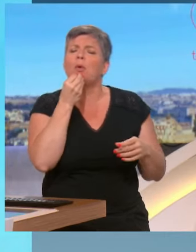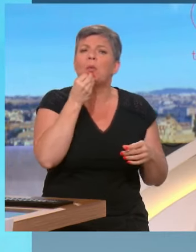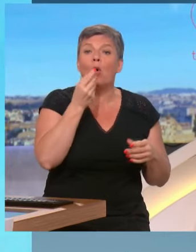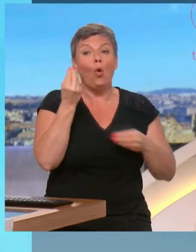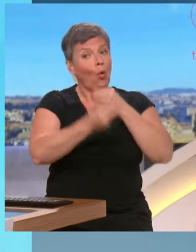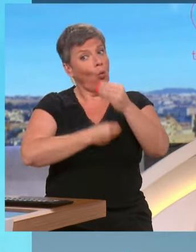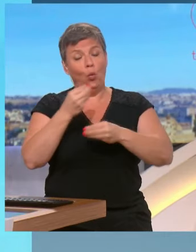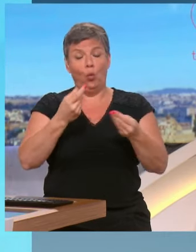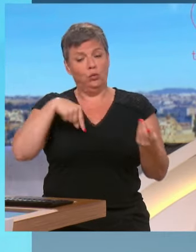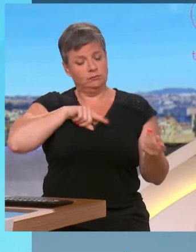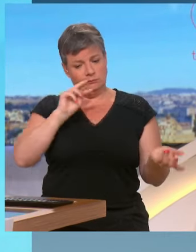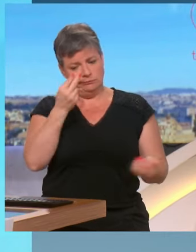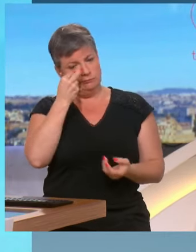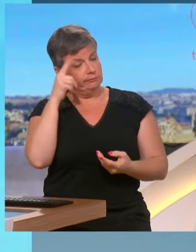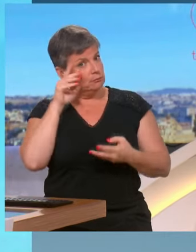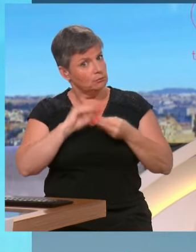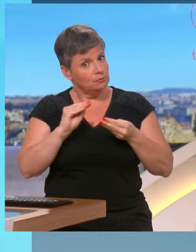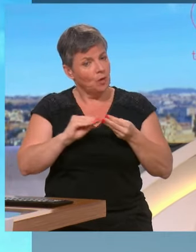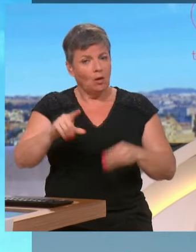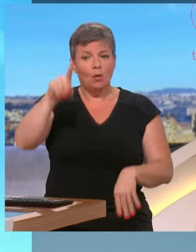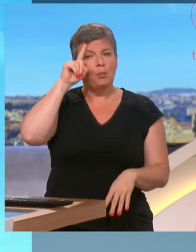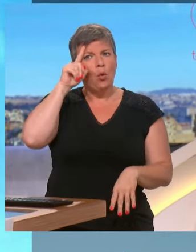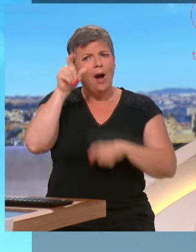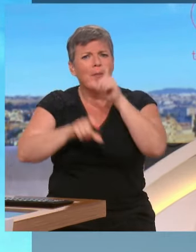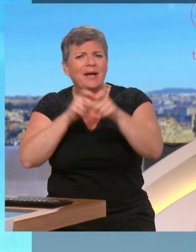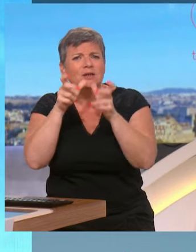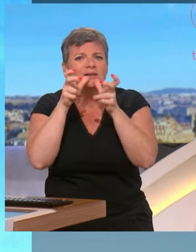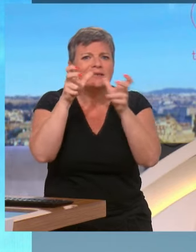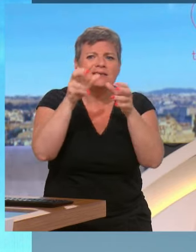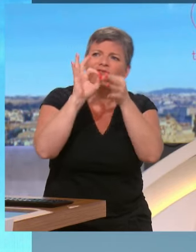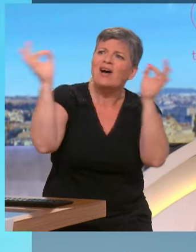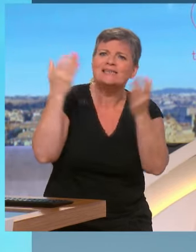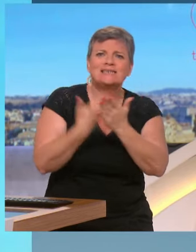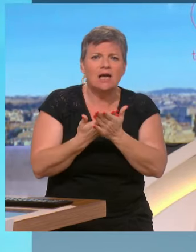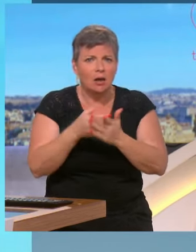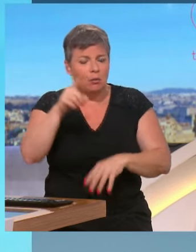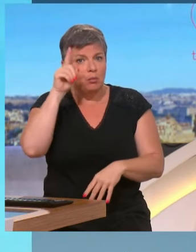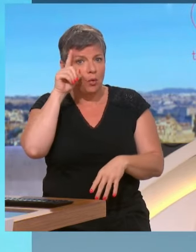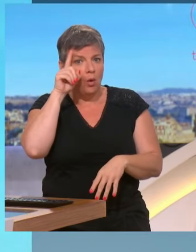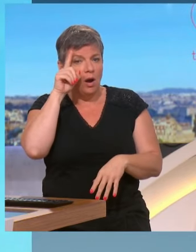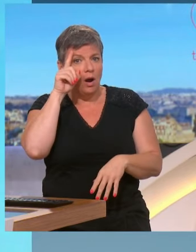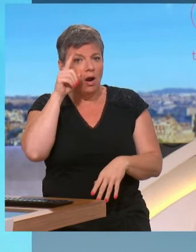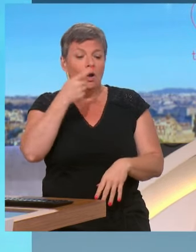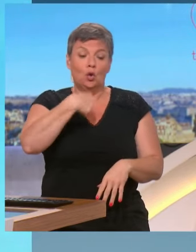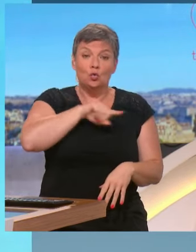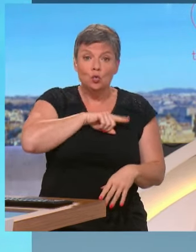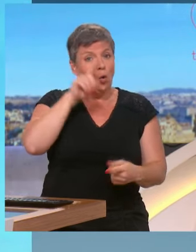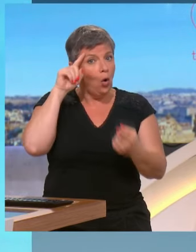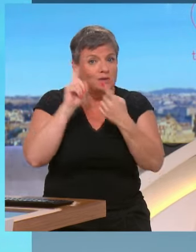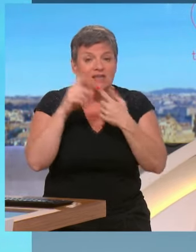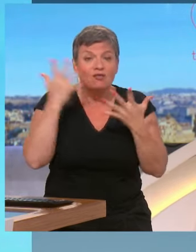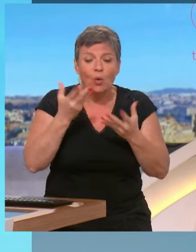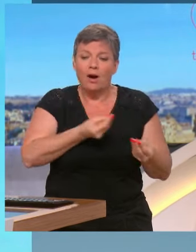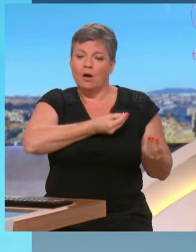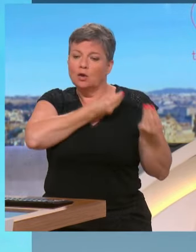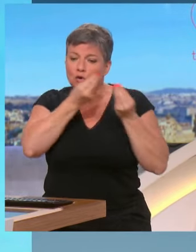soit vous vous interrogez. Pourquoi des gens en arrivent à chanter ce slogan ? Et nous, ce qu'on veut faire finalement, c'est rétablir la confiance entre les citoyens. votre compte, ce